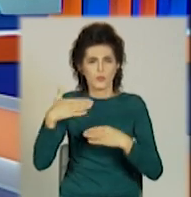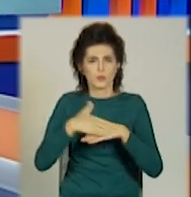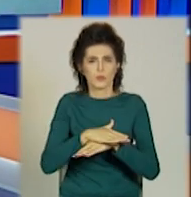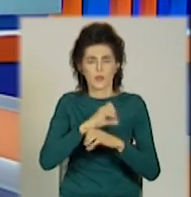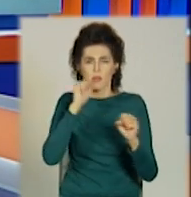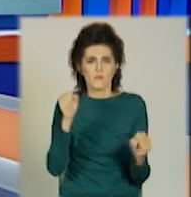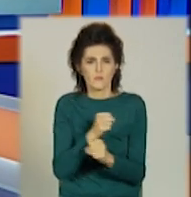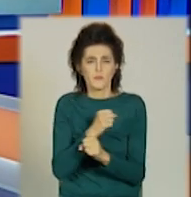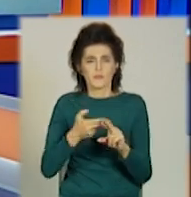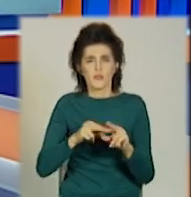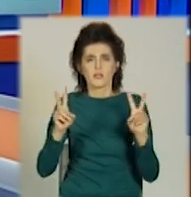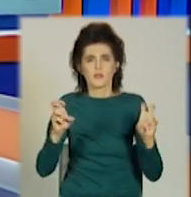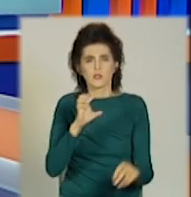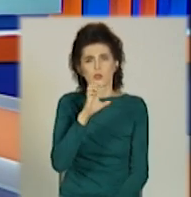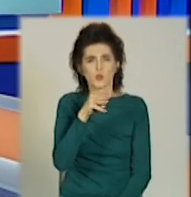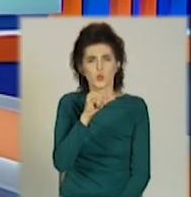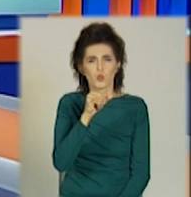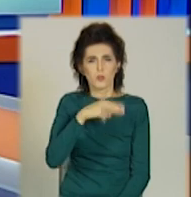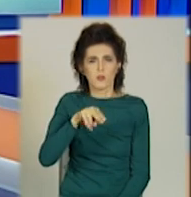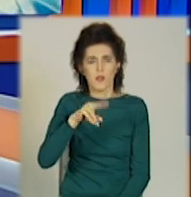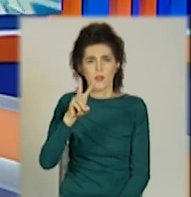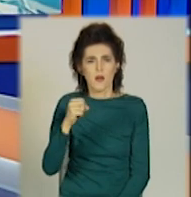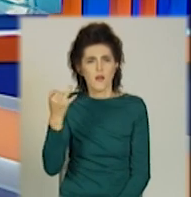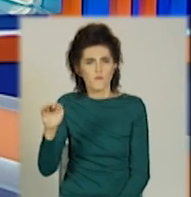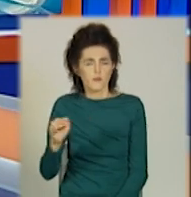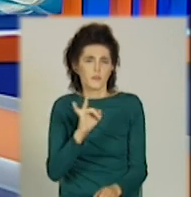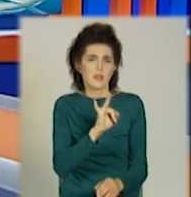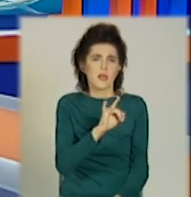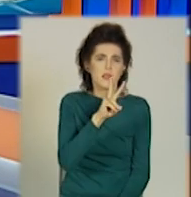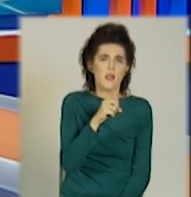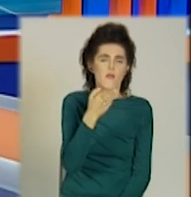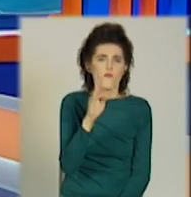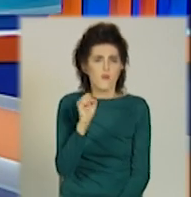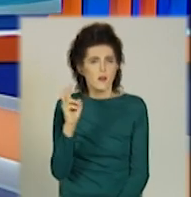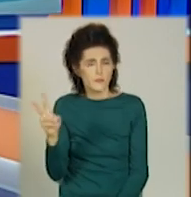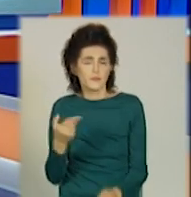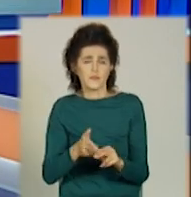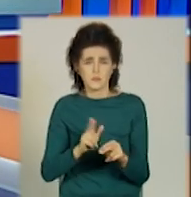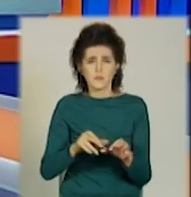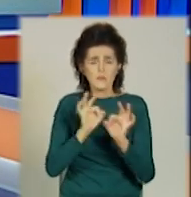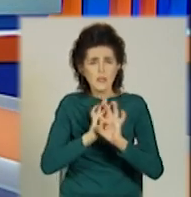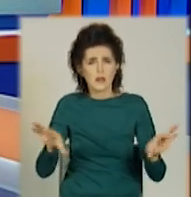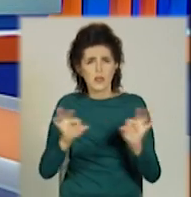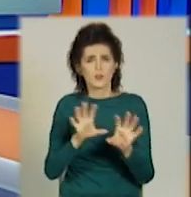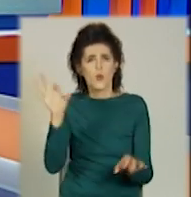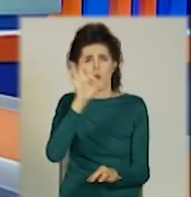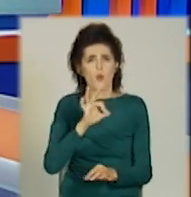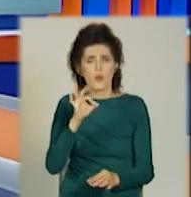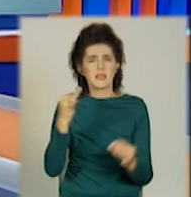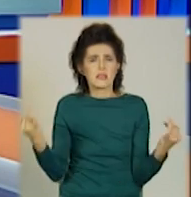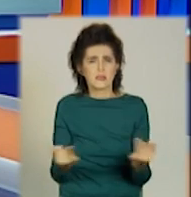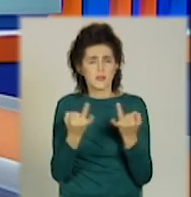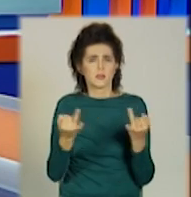рубриці «Студлайф» ми розповідаємо про секрети та лайфхаки студентського життя. Цього разу розкажемо про натуральні